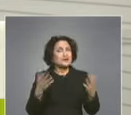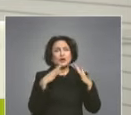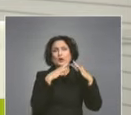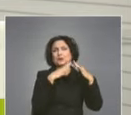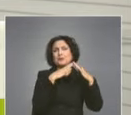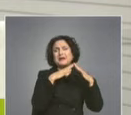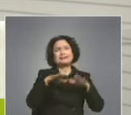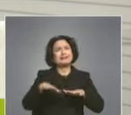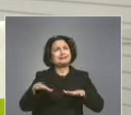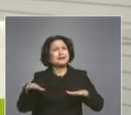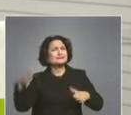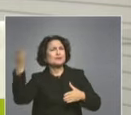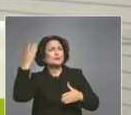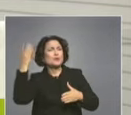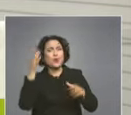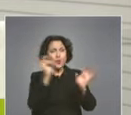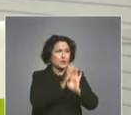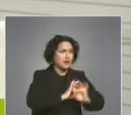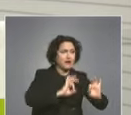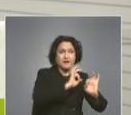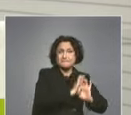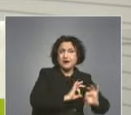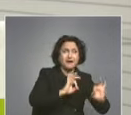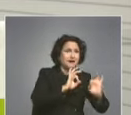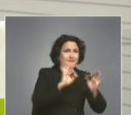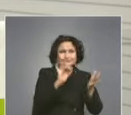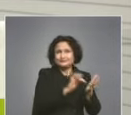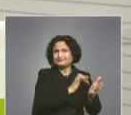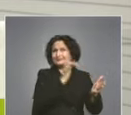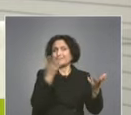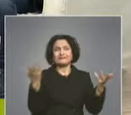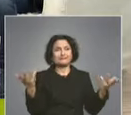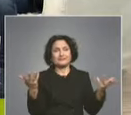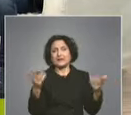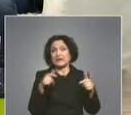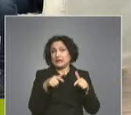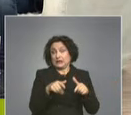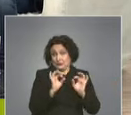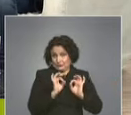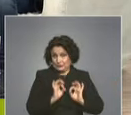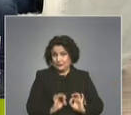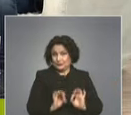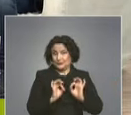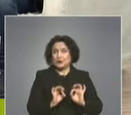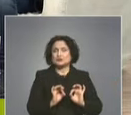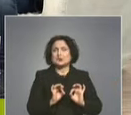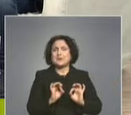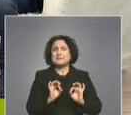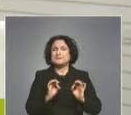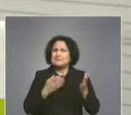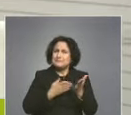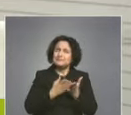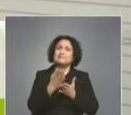от някоя година. Да го няма доколко, това има нещо друго на този дом. Точно, точно. И само през